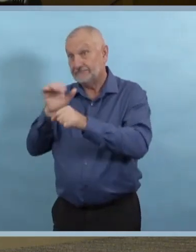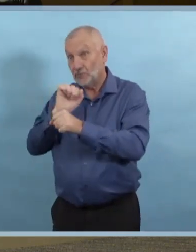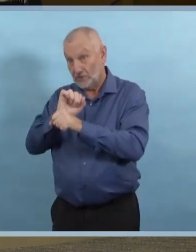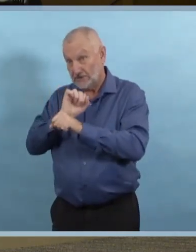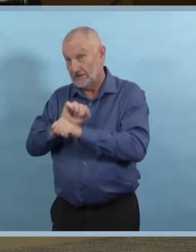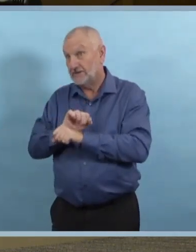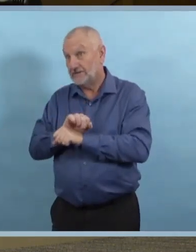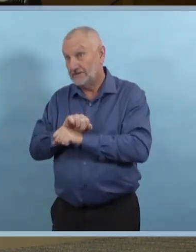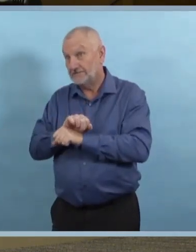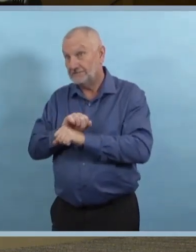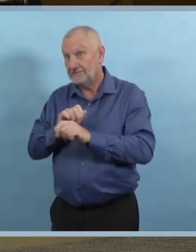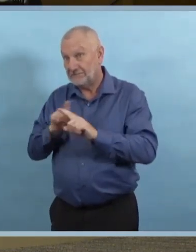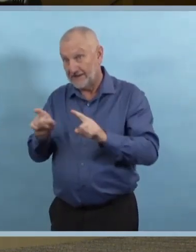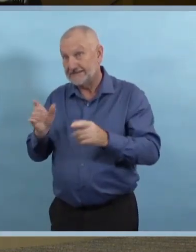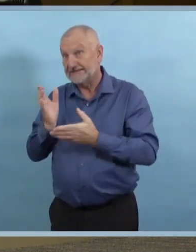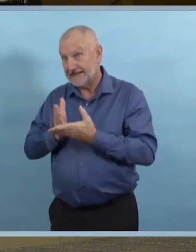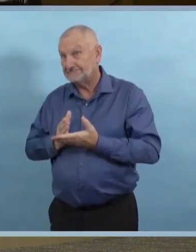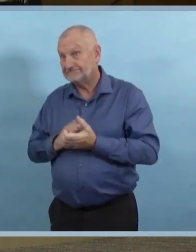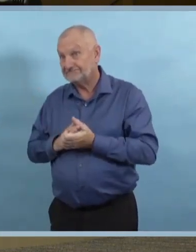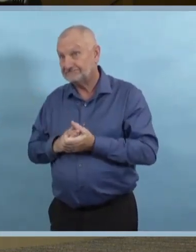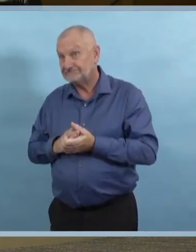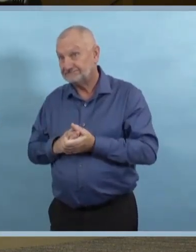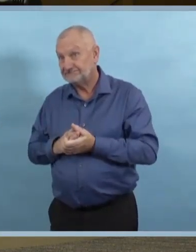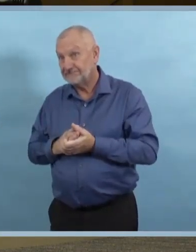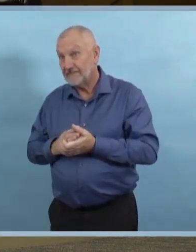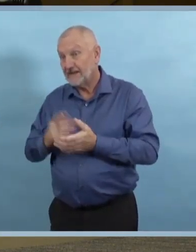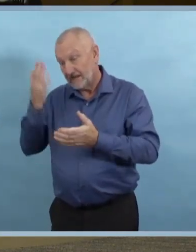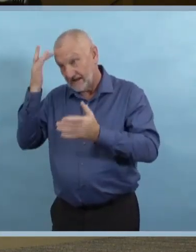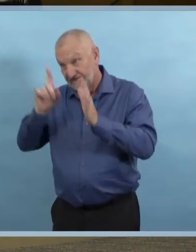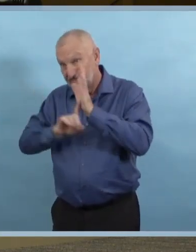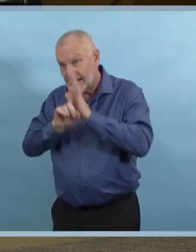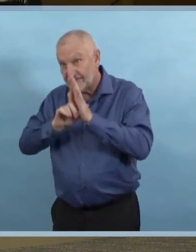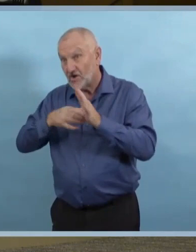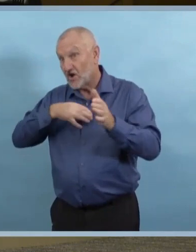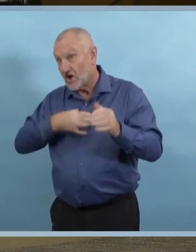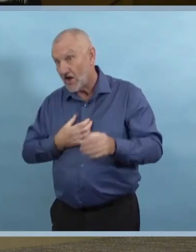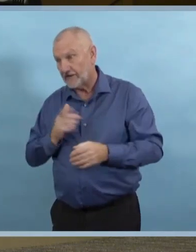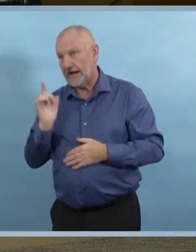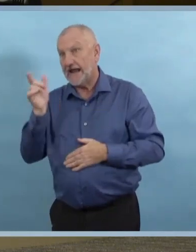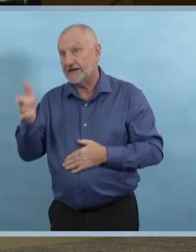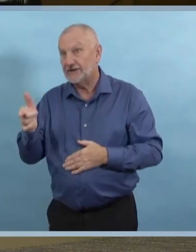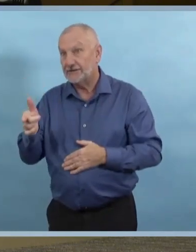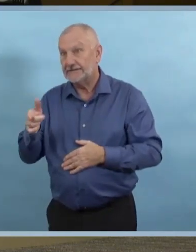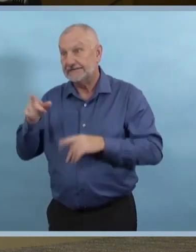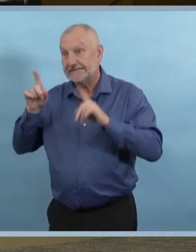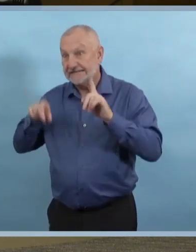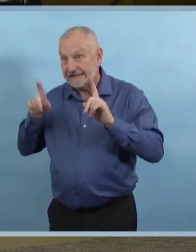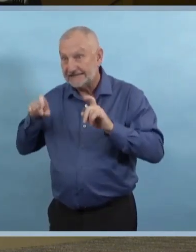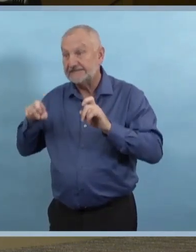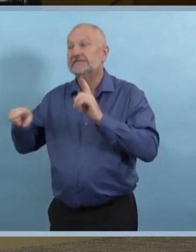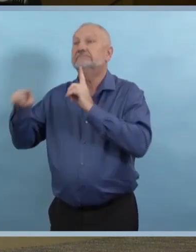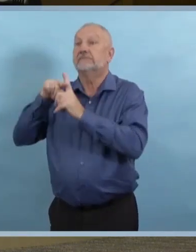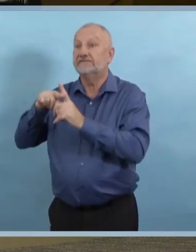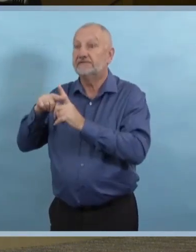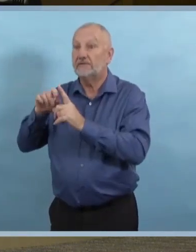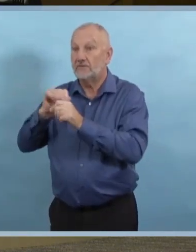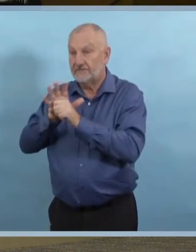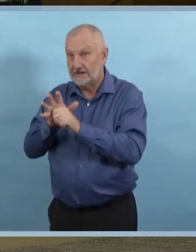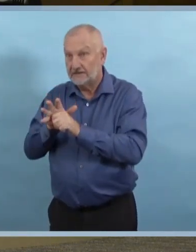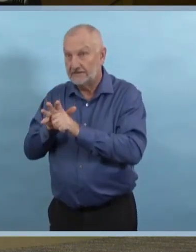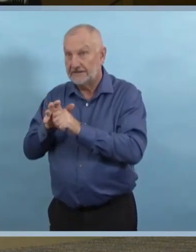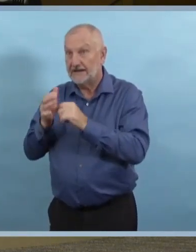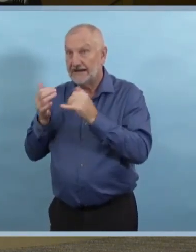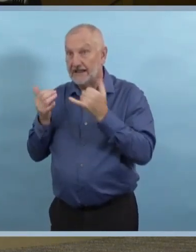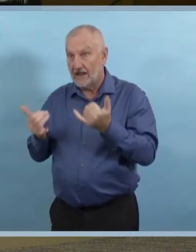COVID et qu'ils ont fait partie de'éclosion. Est-ce que vous pouvez nous parler de préoccupations que vous entendez de la part d'infirmières qui, peut-être, à cause du niveau de